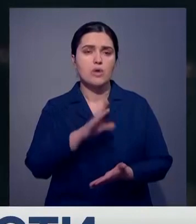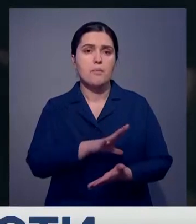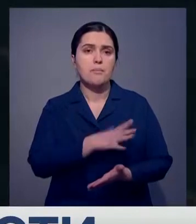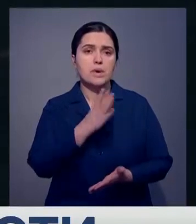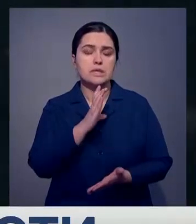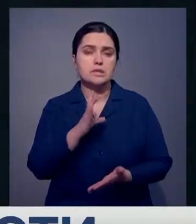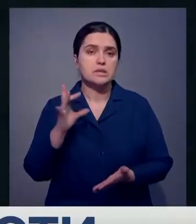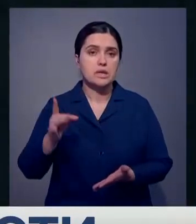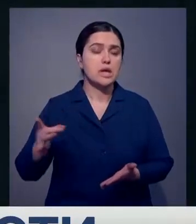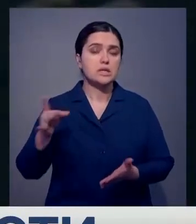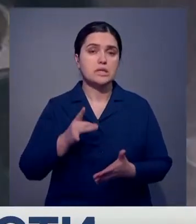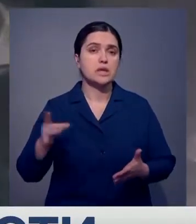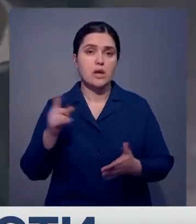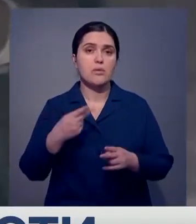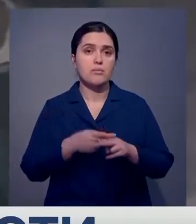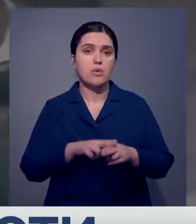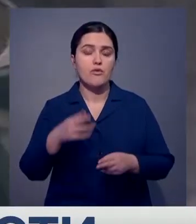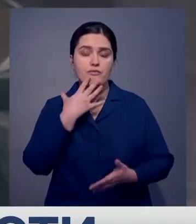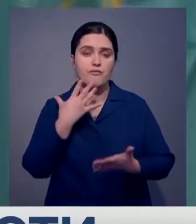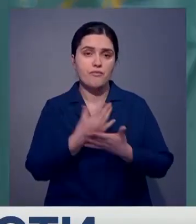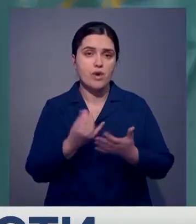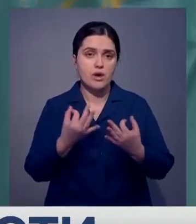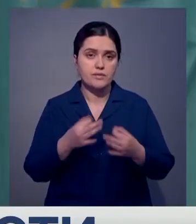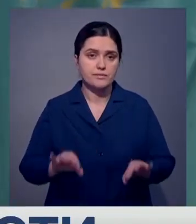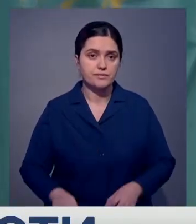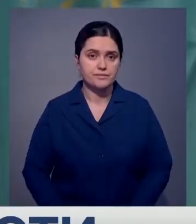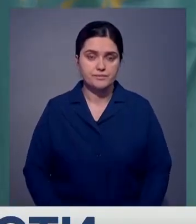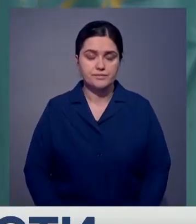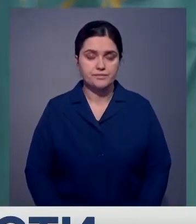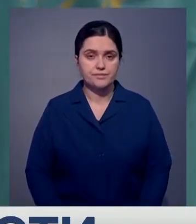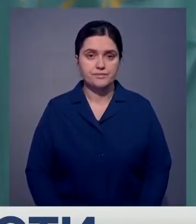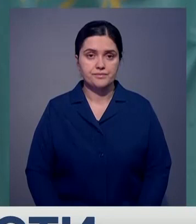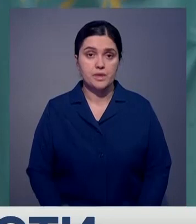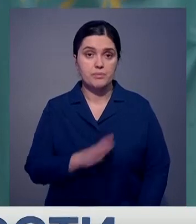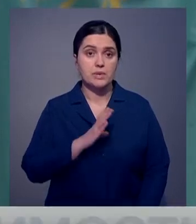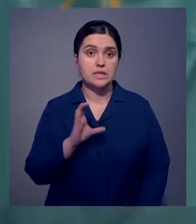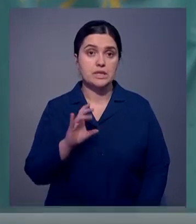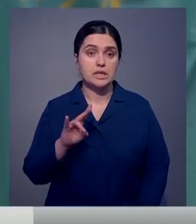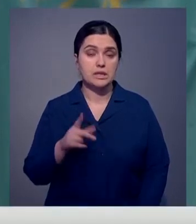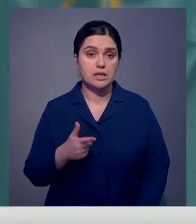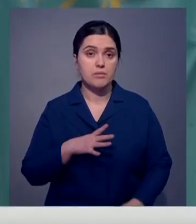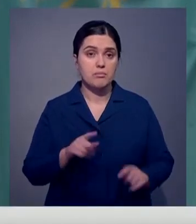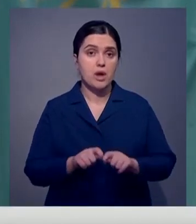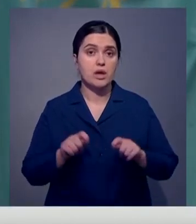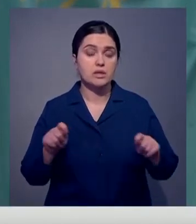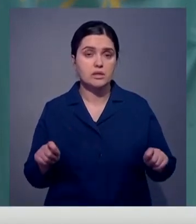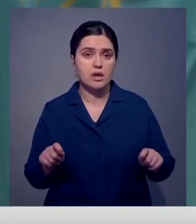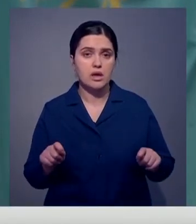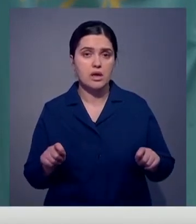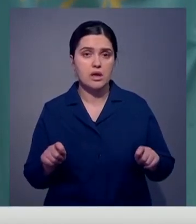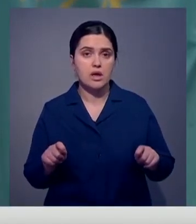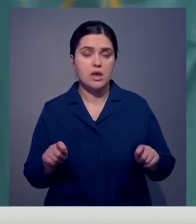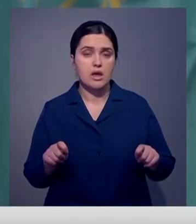республик, государств, решивших обрести суверенитет. Когда было создано СНГ, эта организация не интегрирована, не для